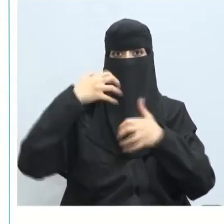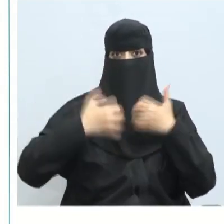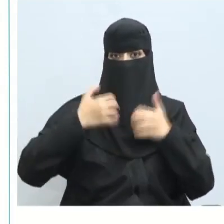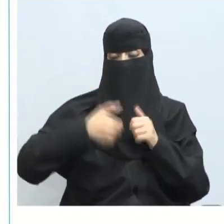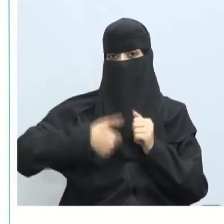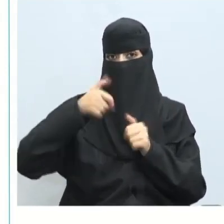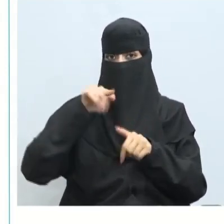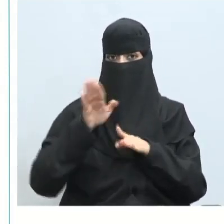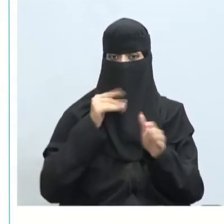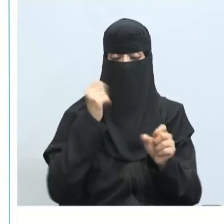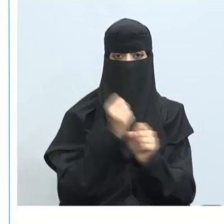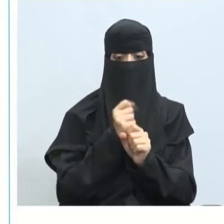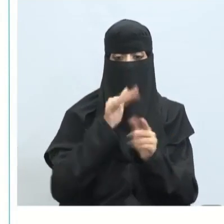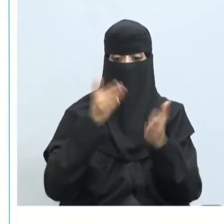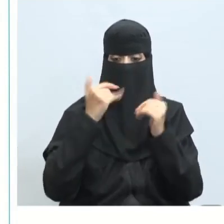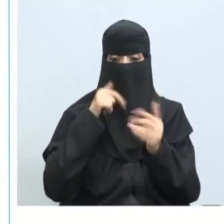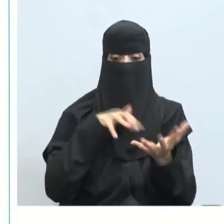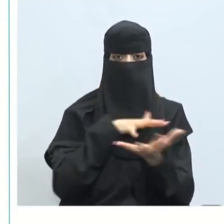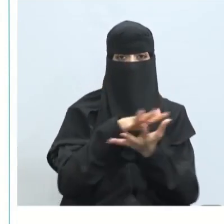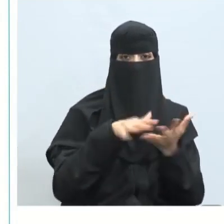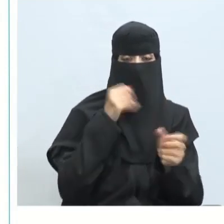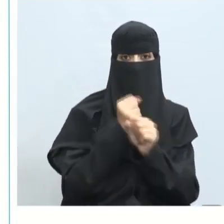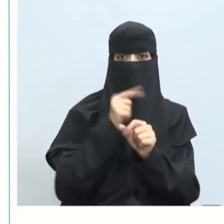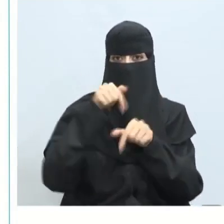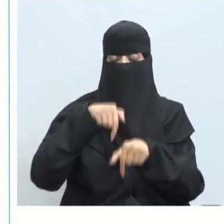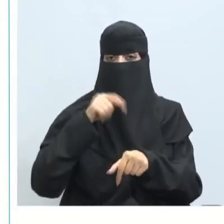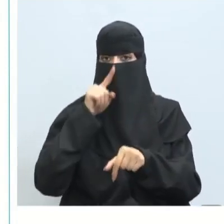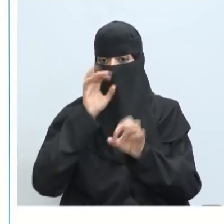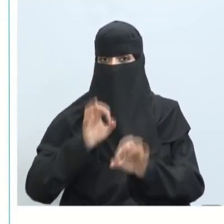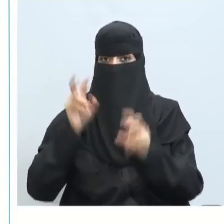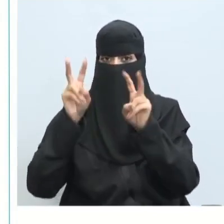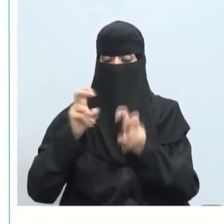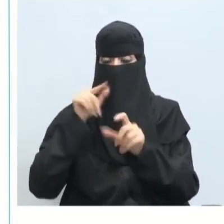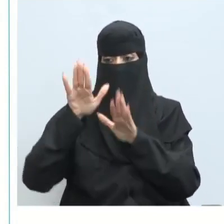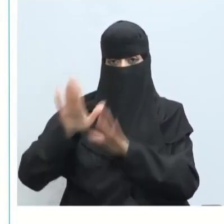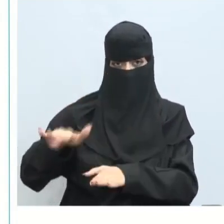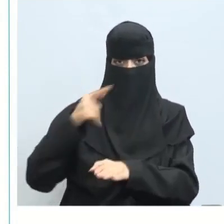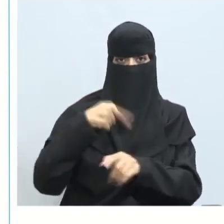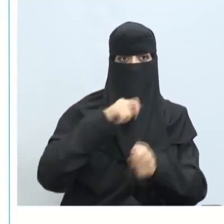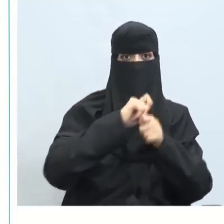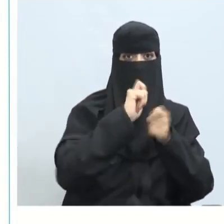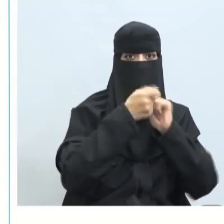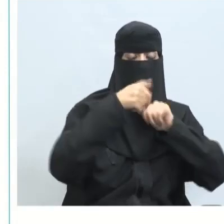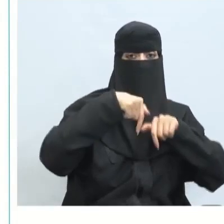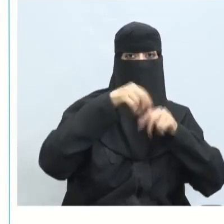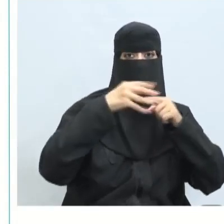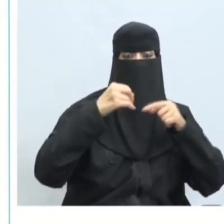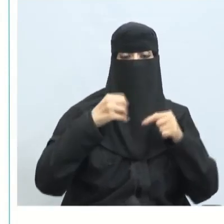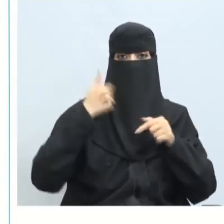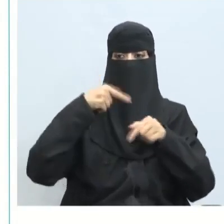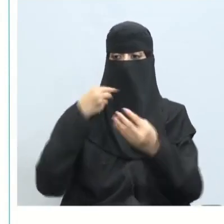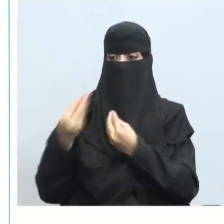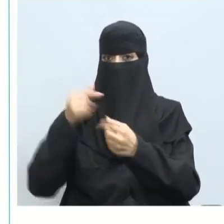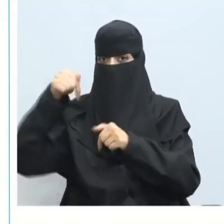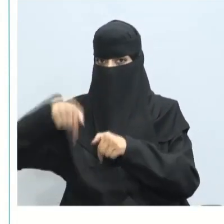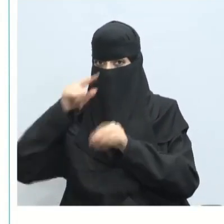بالعمل كذلك مشكلات عمل تحتاج إلى حل سريع حينما يتركها مثلاً قد تتحول إلى أمور سلبية ولكن حينما يتعامل